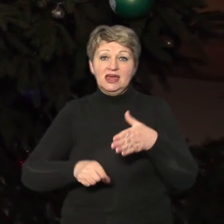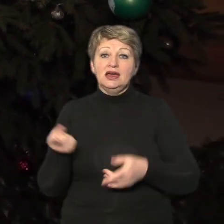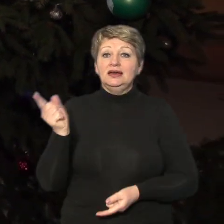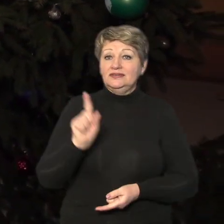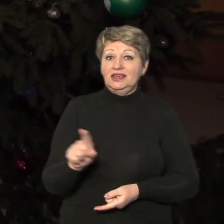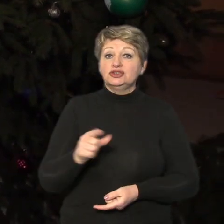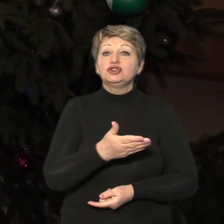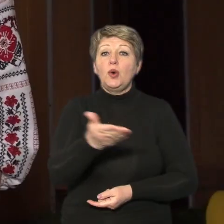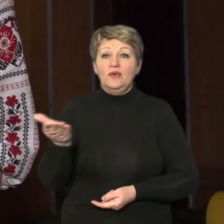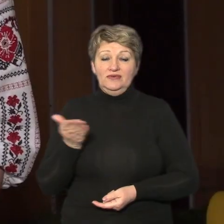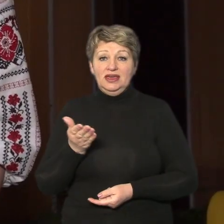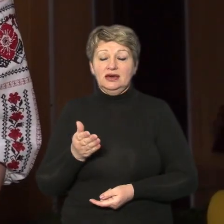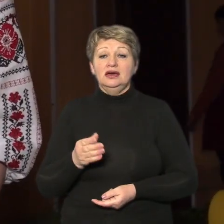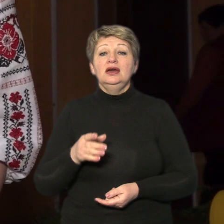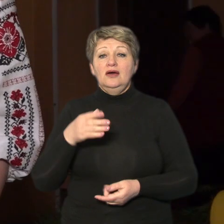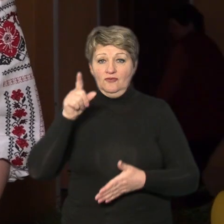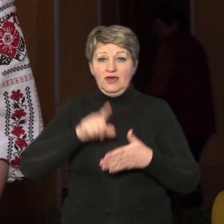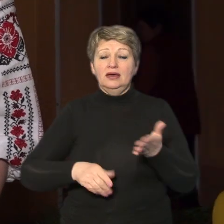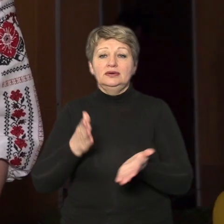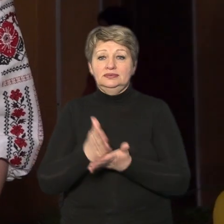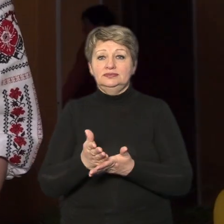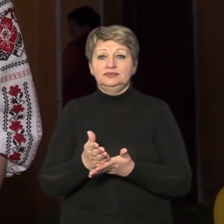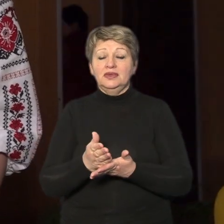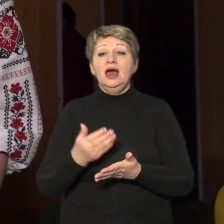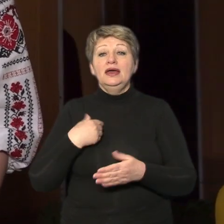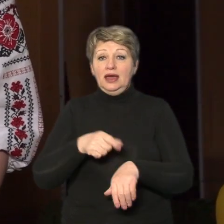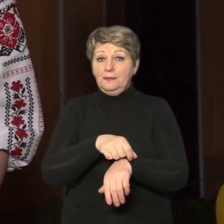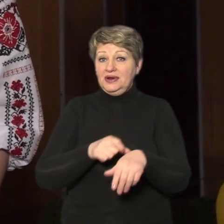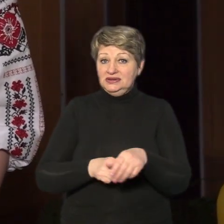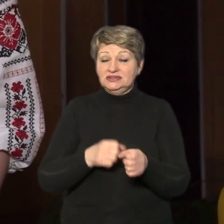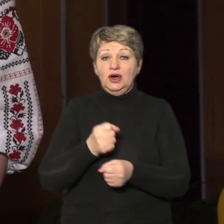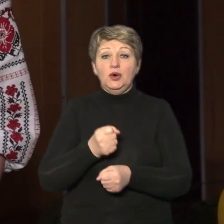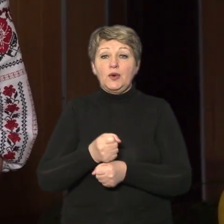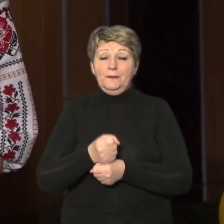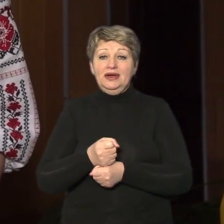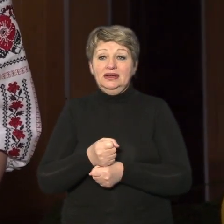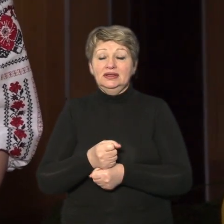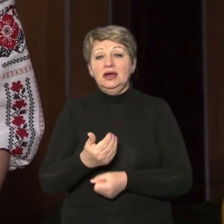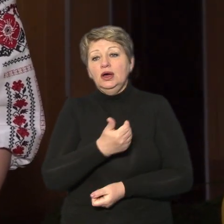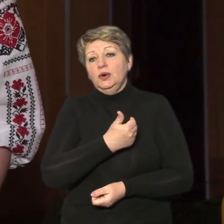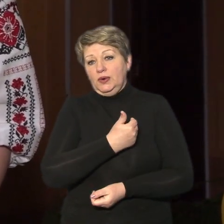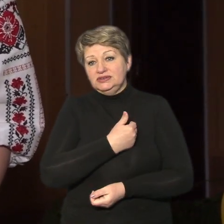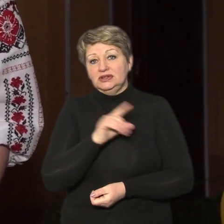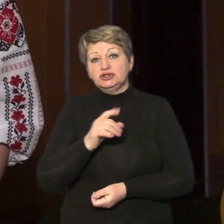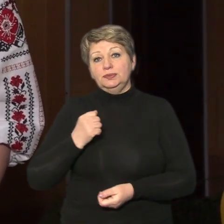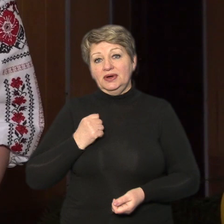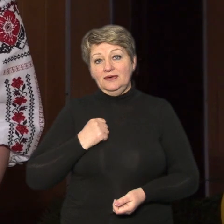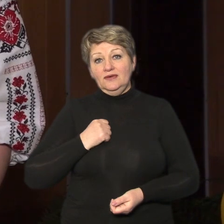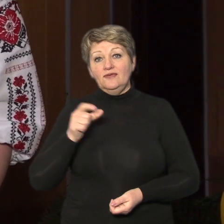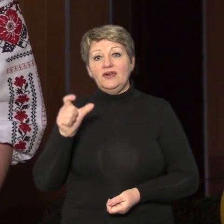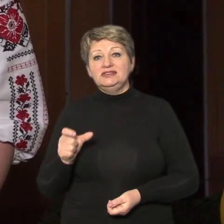в них вірять ці браслети я робила і хотіла щоб військові